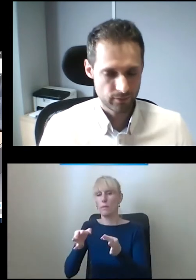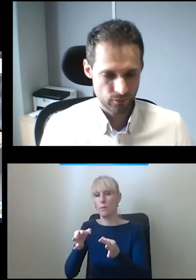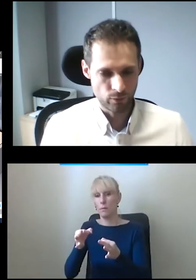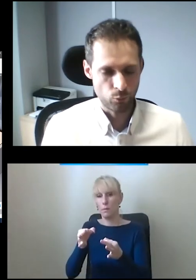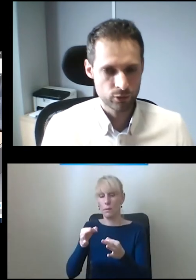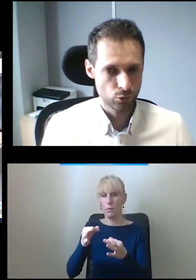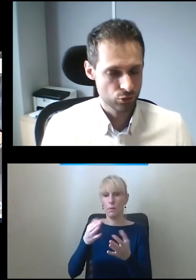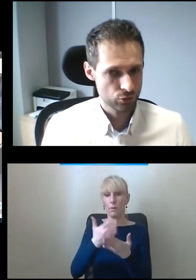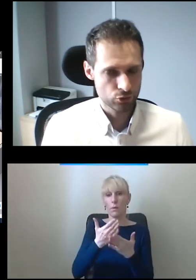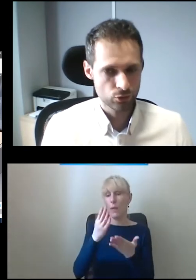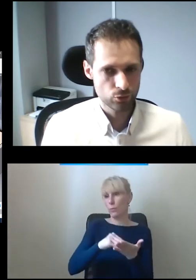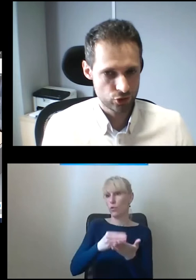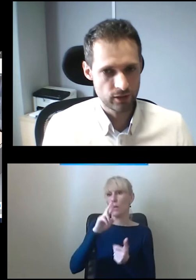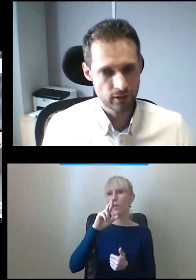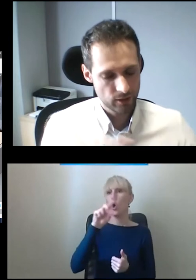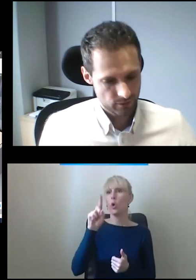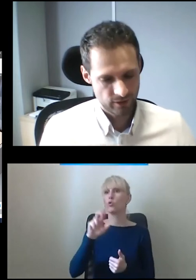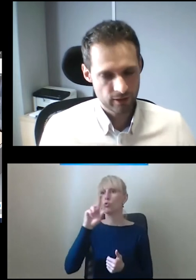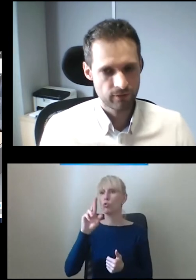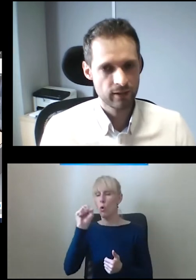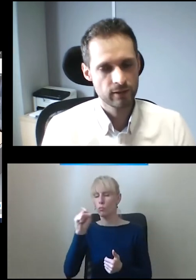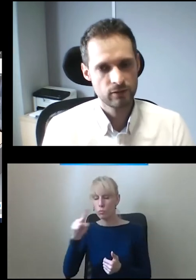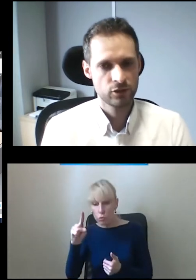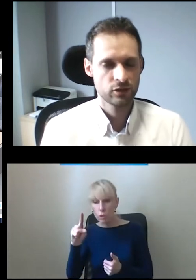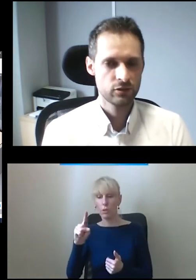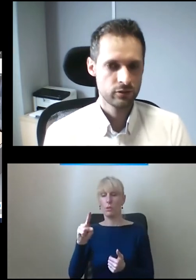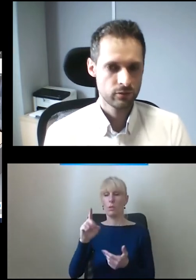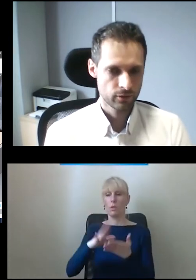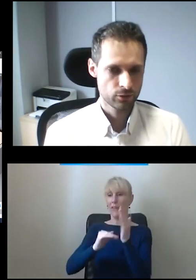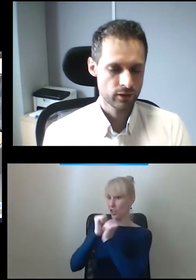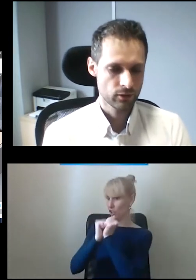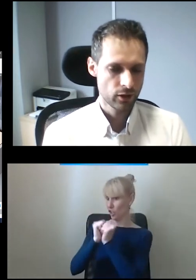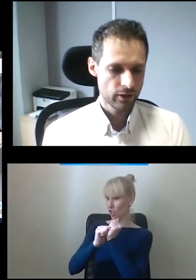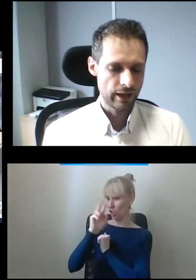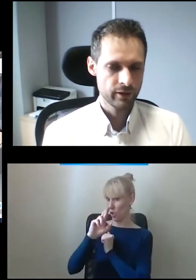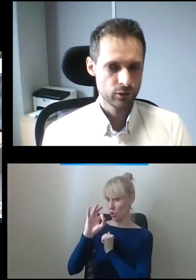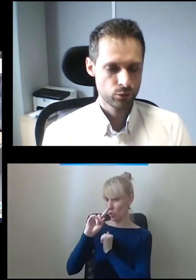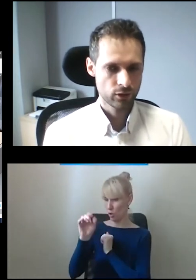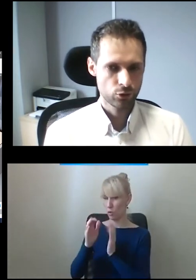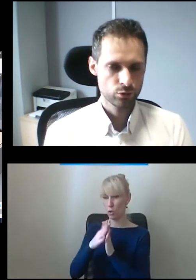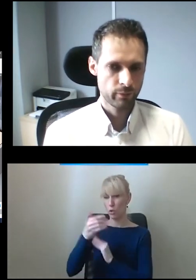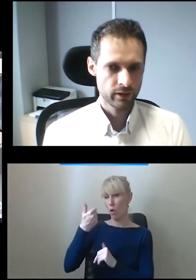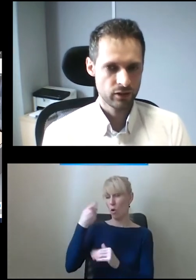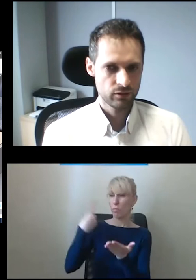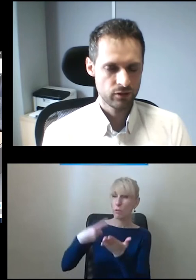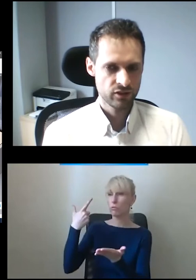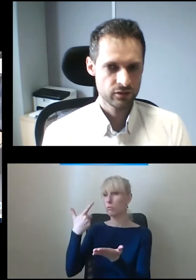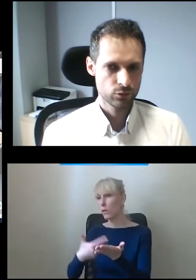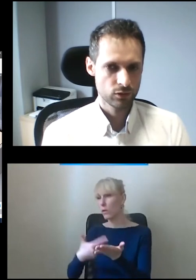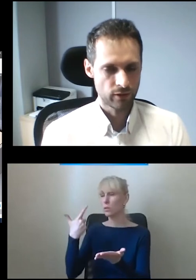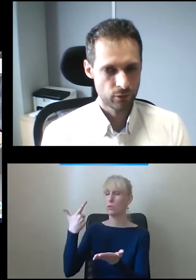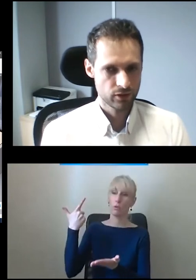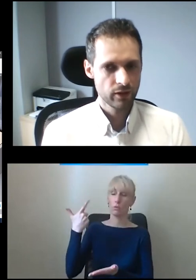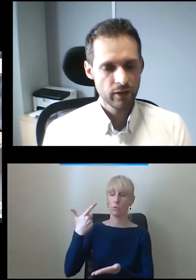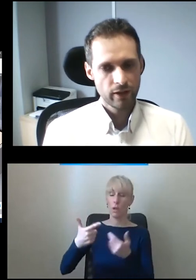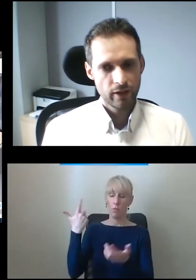rozrządu, silnik, wielkie elementy, które kosztują po parę tysięcy